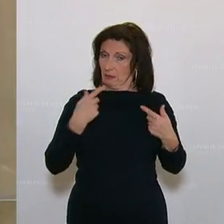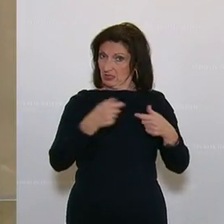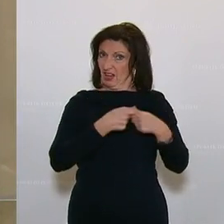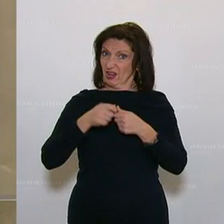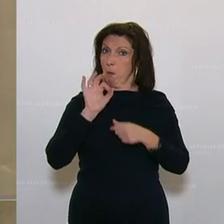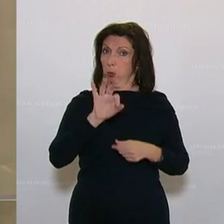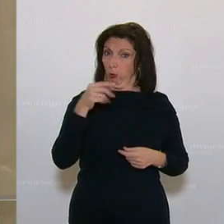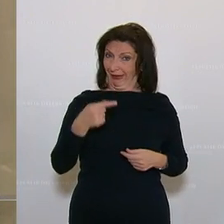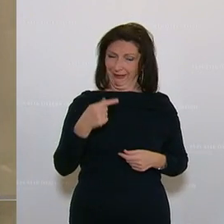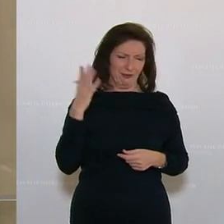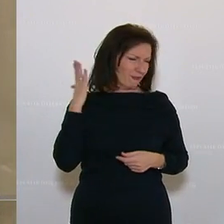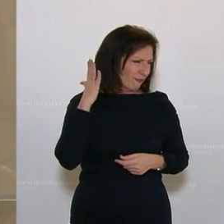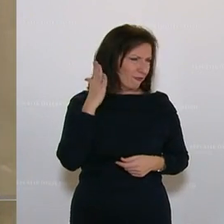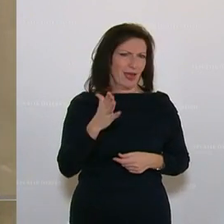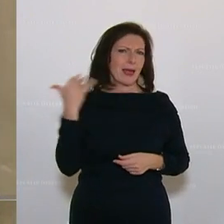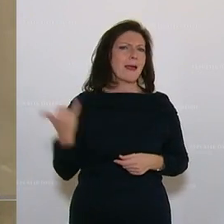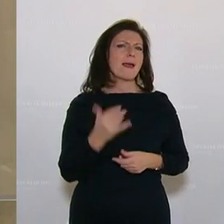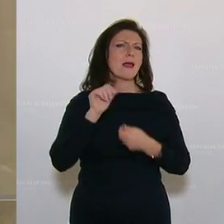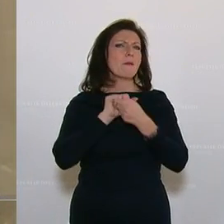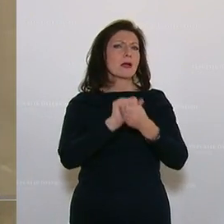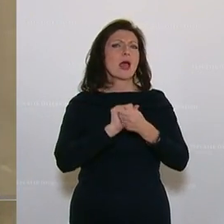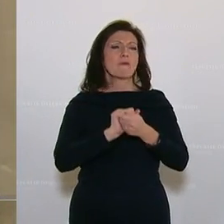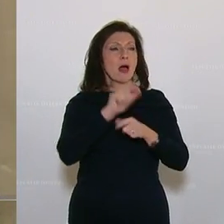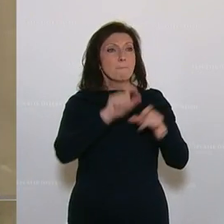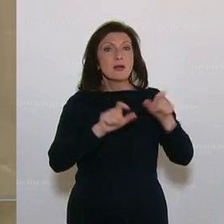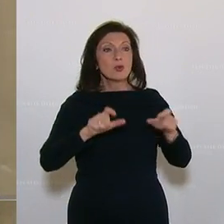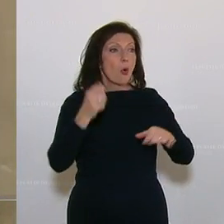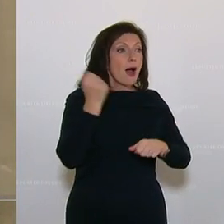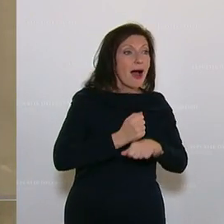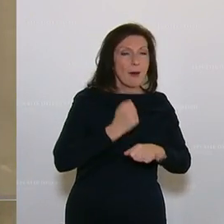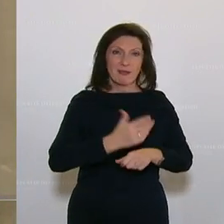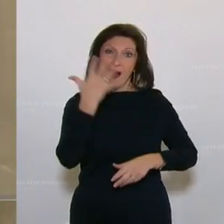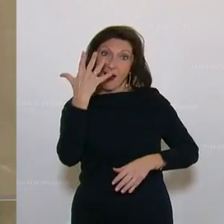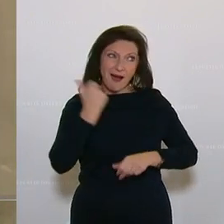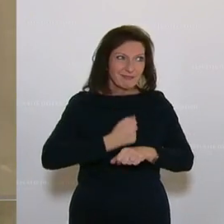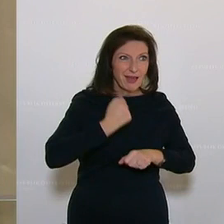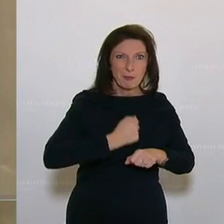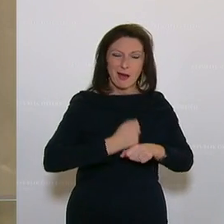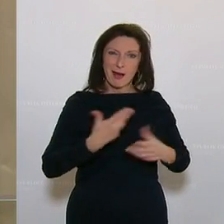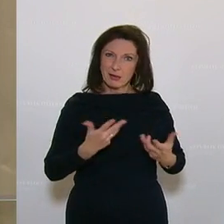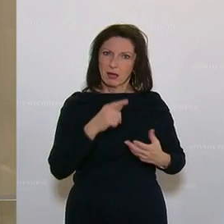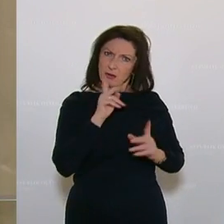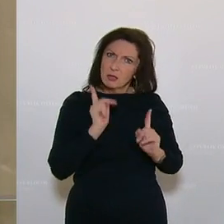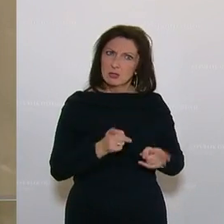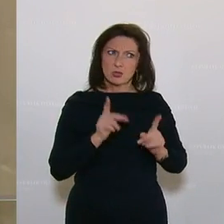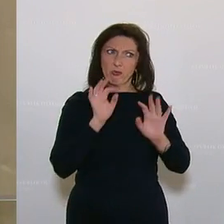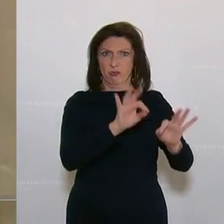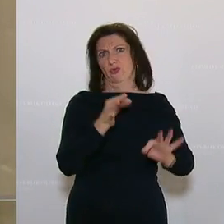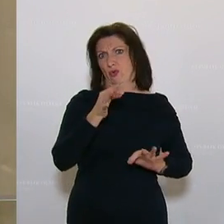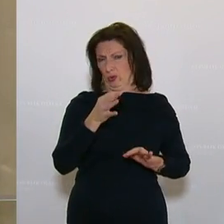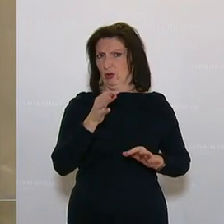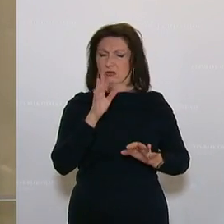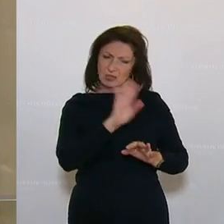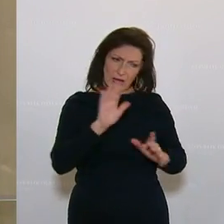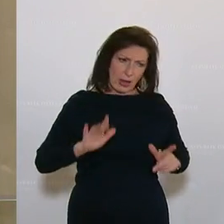werde immer dafür kämpfen, dass für die arbeitenden und für die manuell arbeitenden Leute eine Verbesserung kommt in